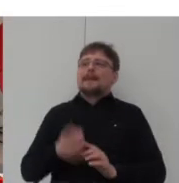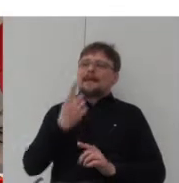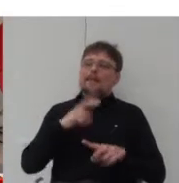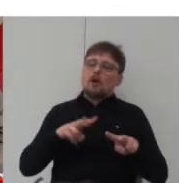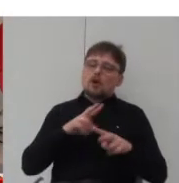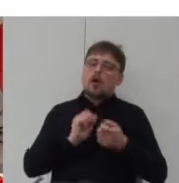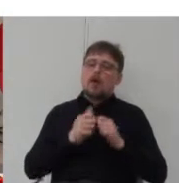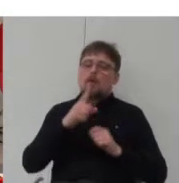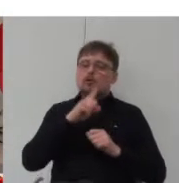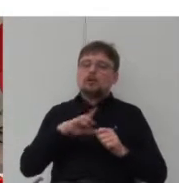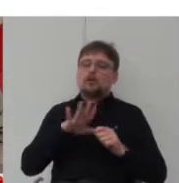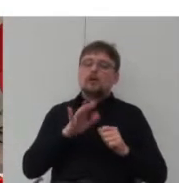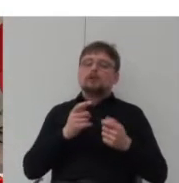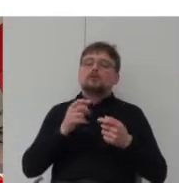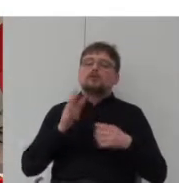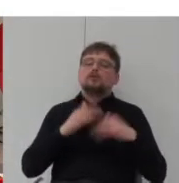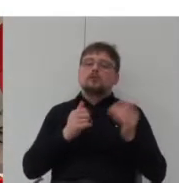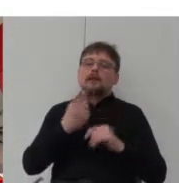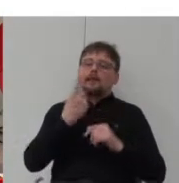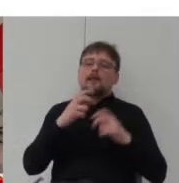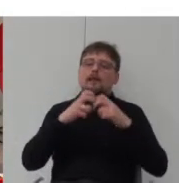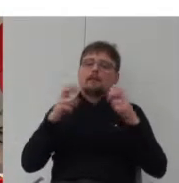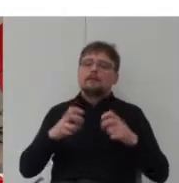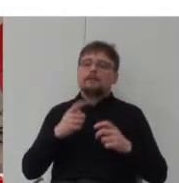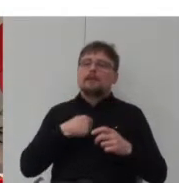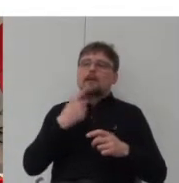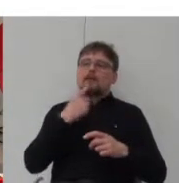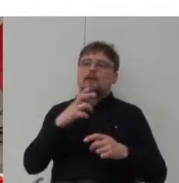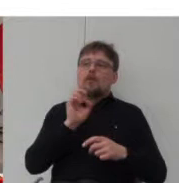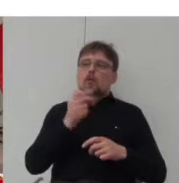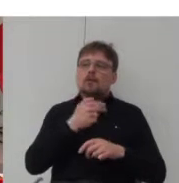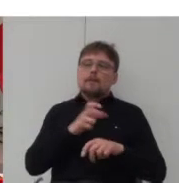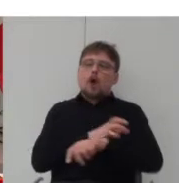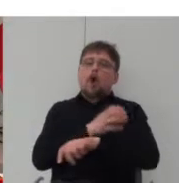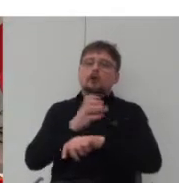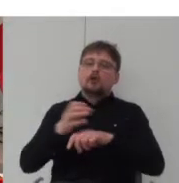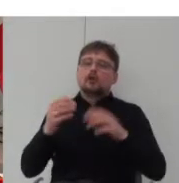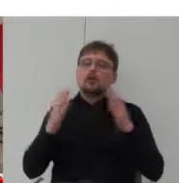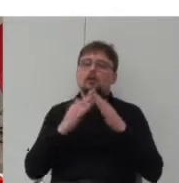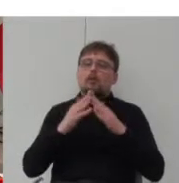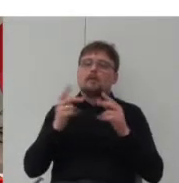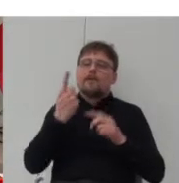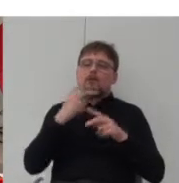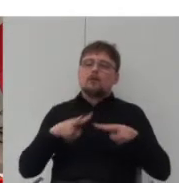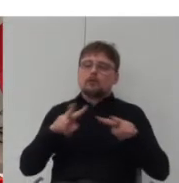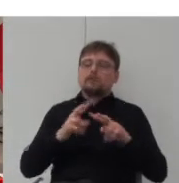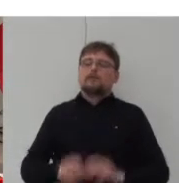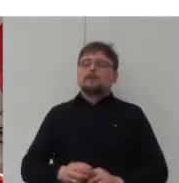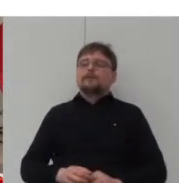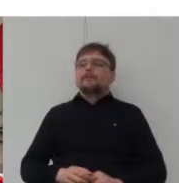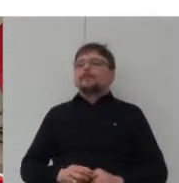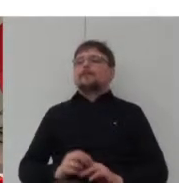społeczność chciałbym opowiedzieć o przykładach osiedli domów jednorodzinnych gdzie występuje tutaj